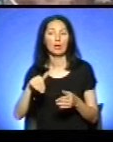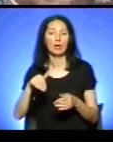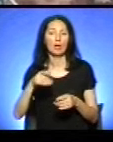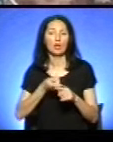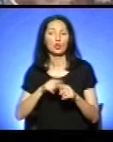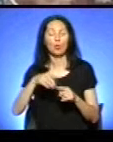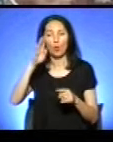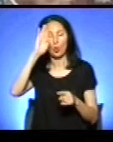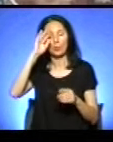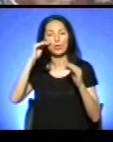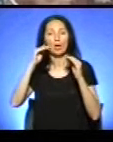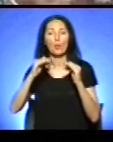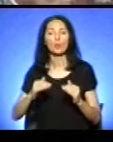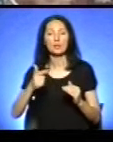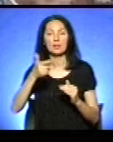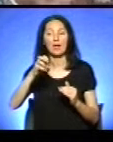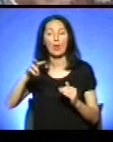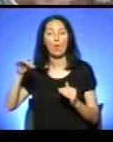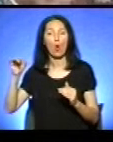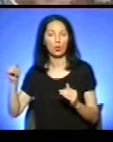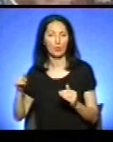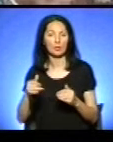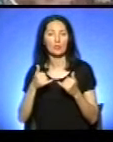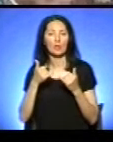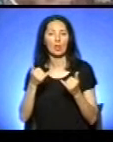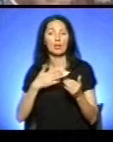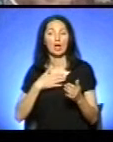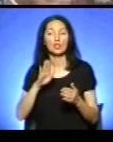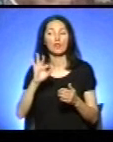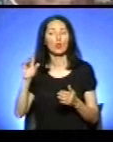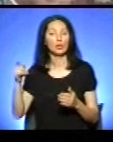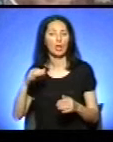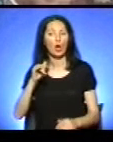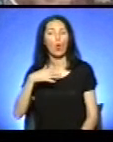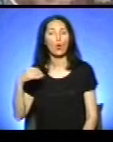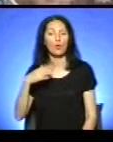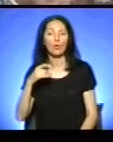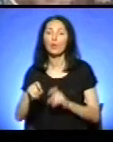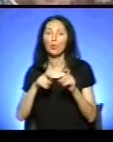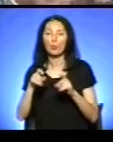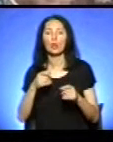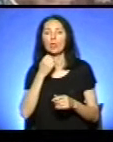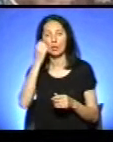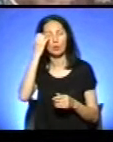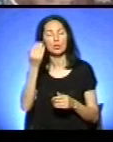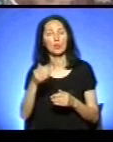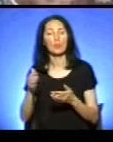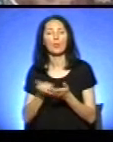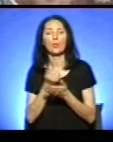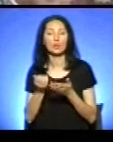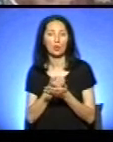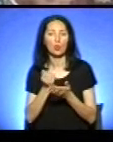погіршився. Дякуючи волонтерам у Львові нашим, нашим друзям побігали, познаходили потрібні лікарства і